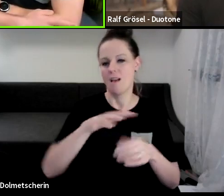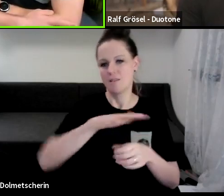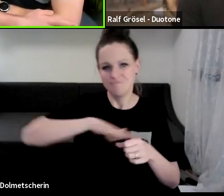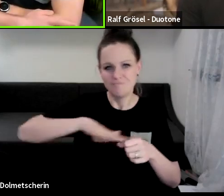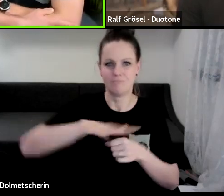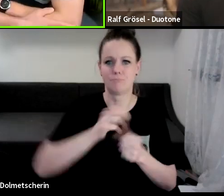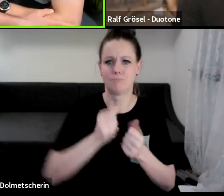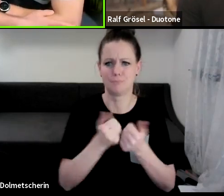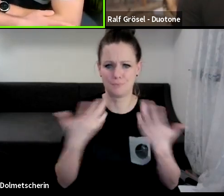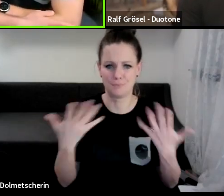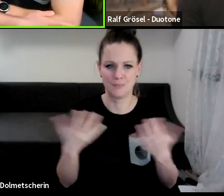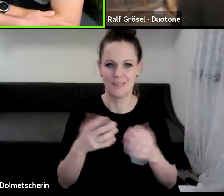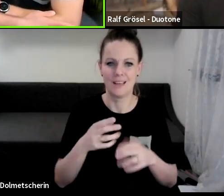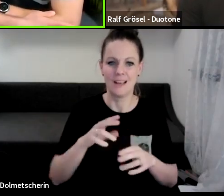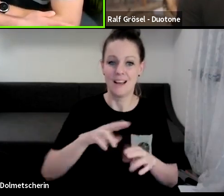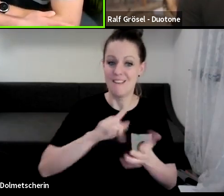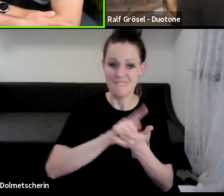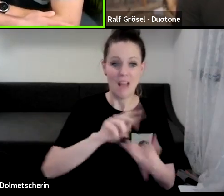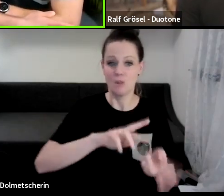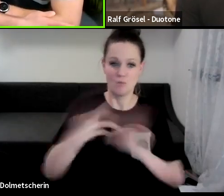Wann wechselst du in die Formel 1?